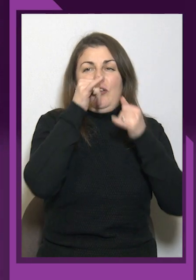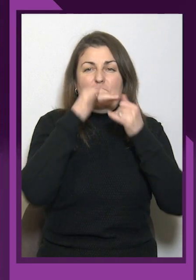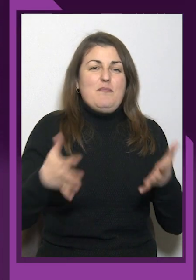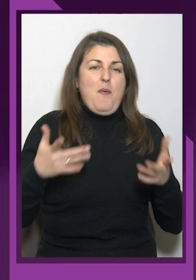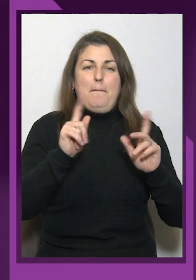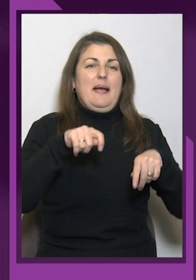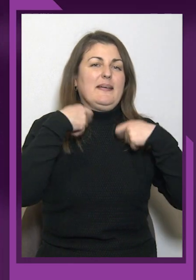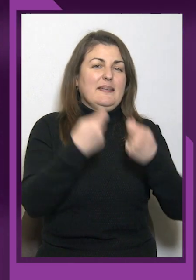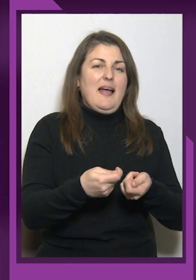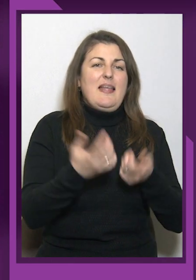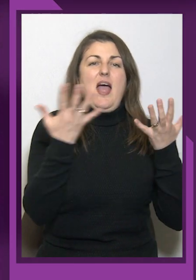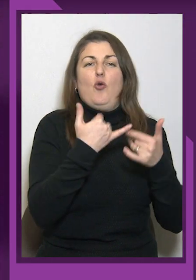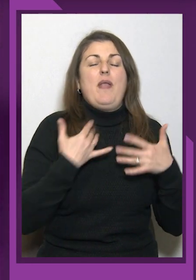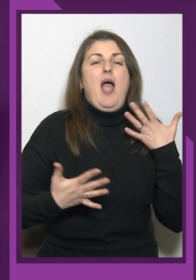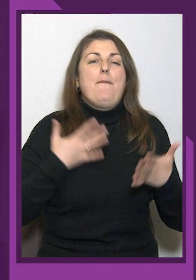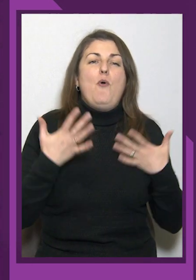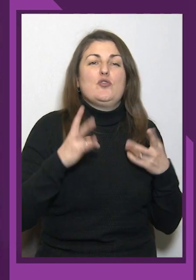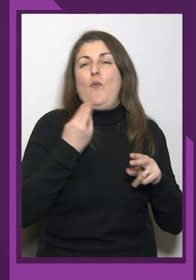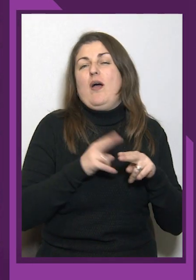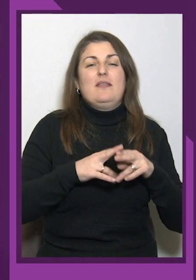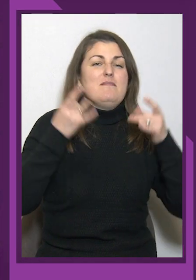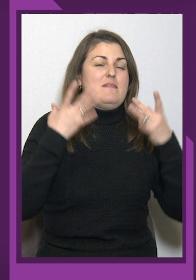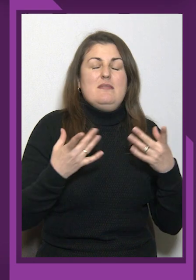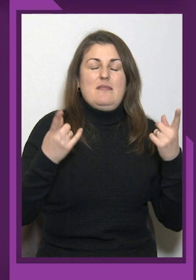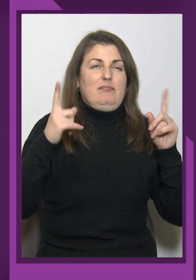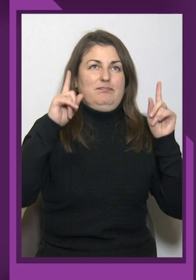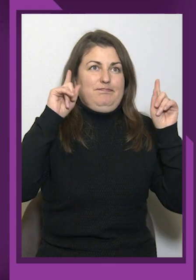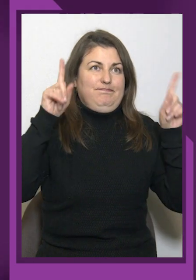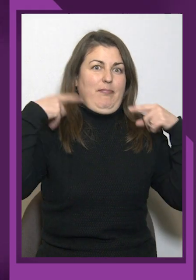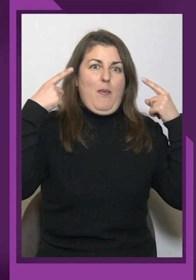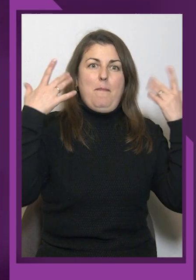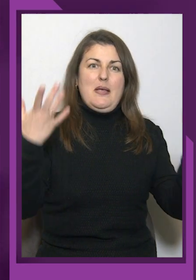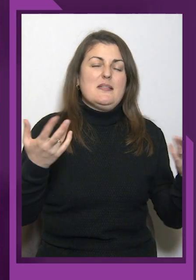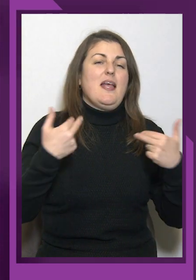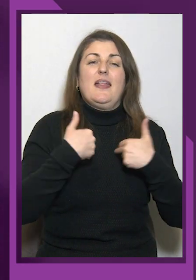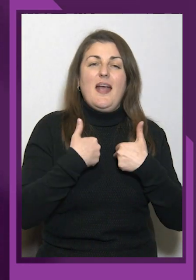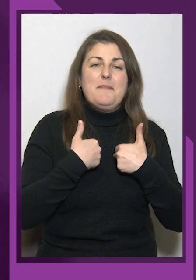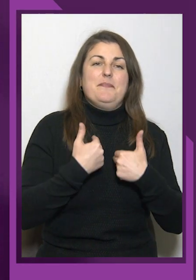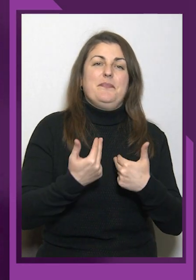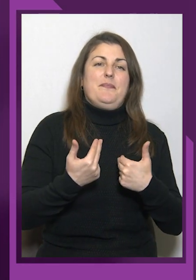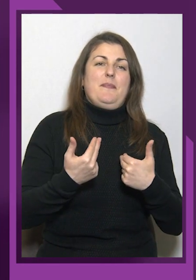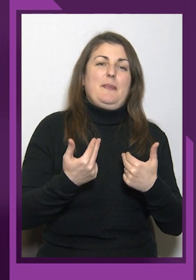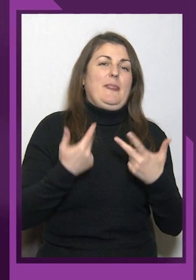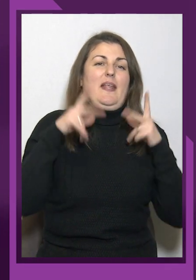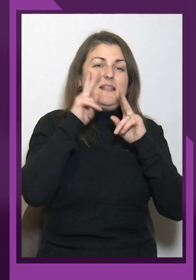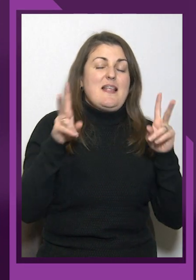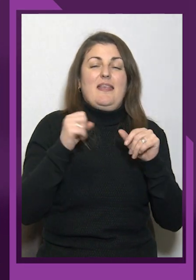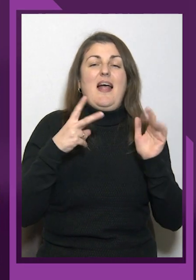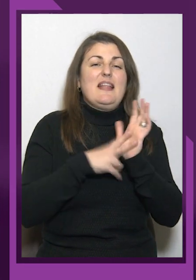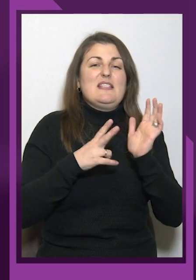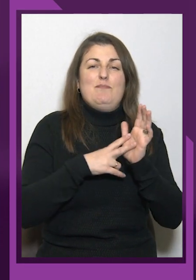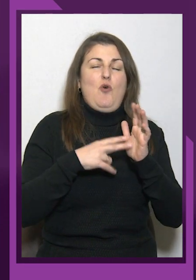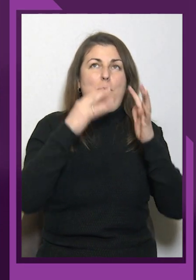я передати, які у мене емоції, але це просто бомбезно. Я, не знаю, на седьмому